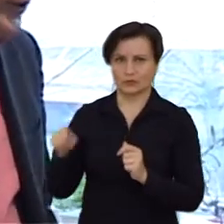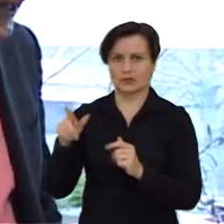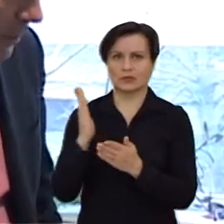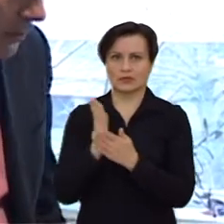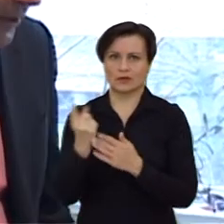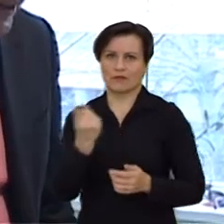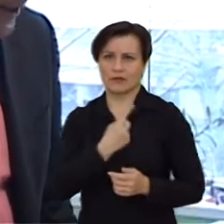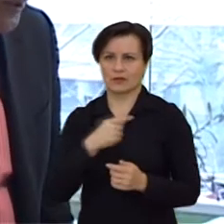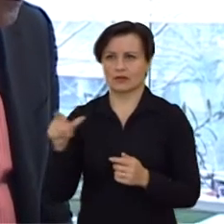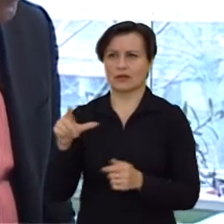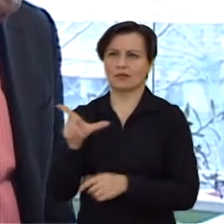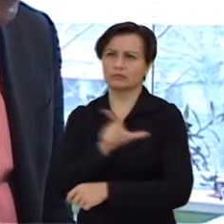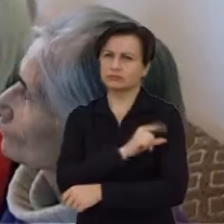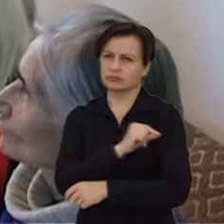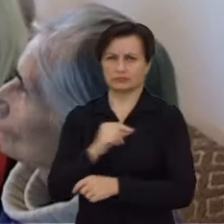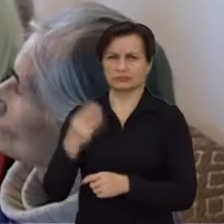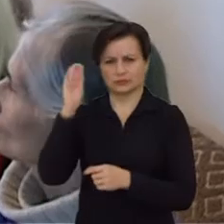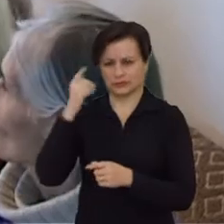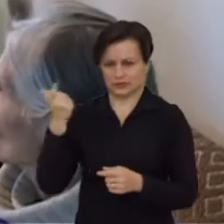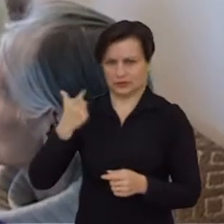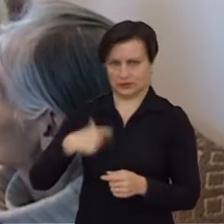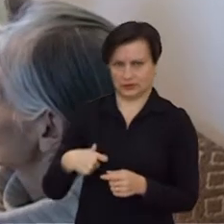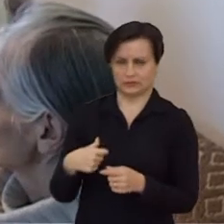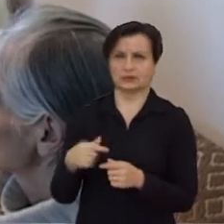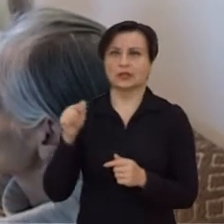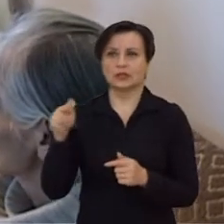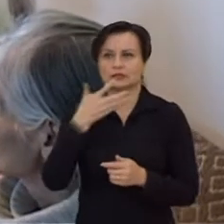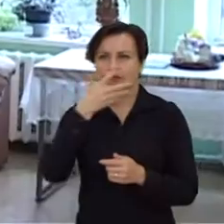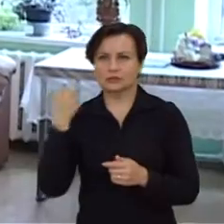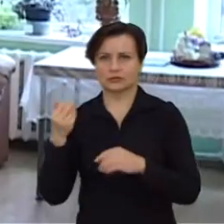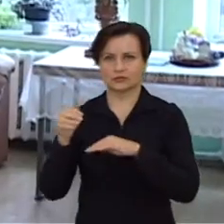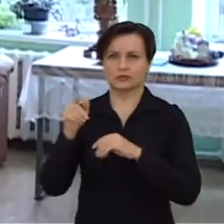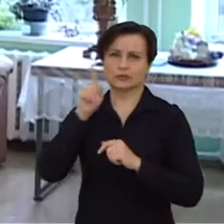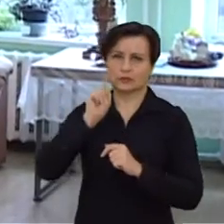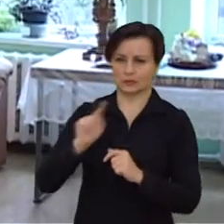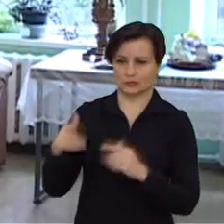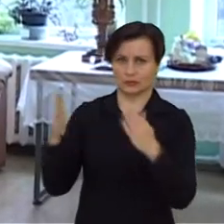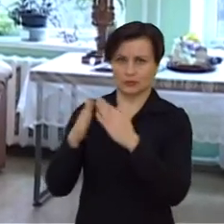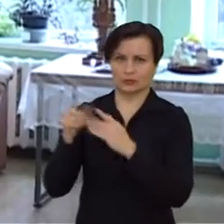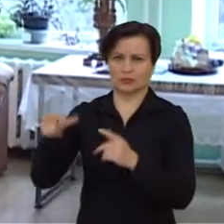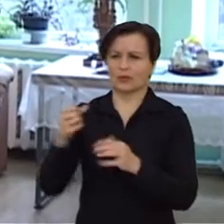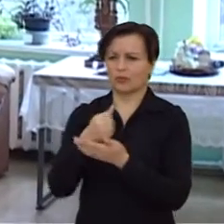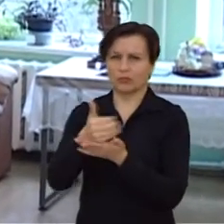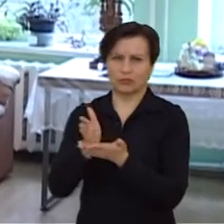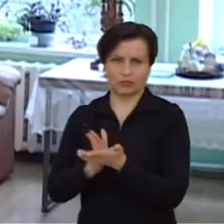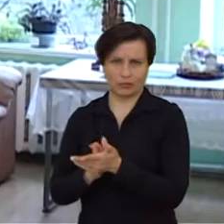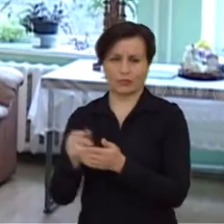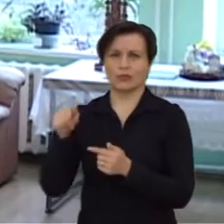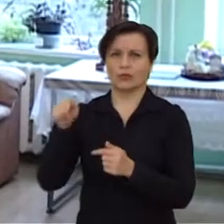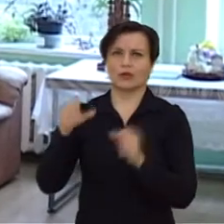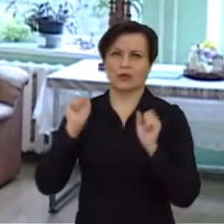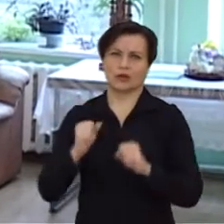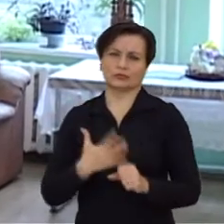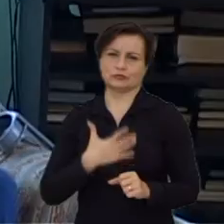nepaėgintis pasirūpintis savo būtimi. Tačiau šiuose šiltuose ir tvarkinguose namuose seneliai visko aprūpinti ir gali džiaugtis